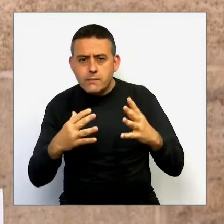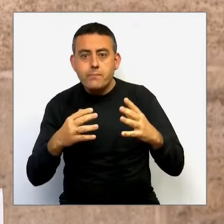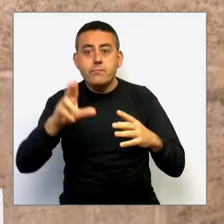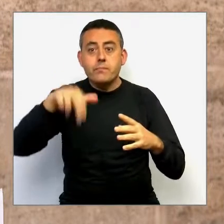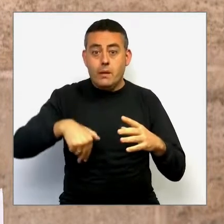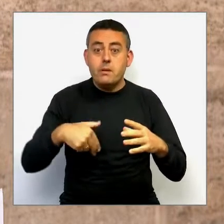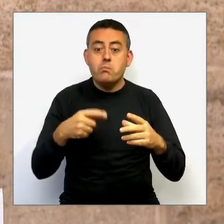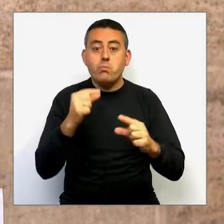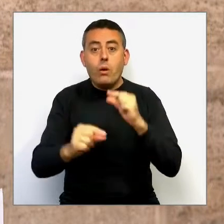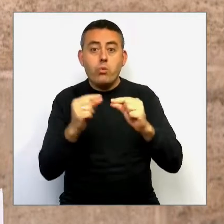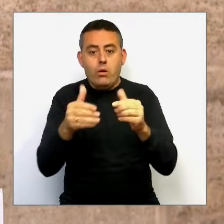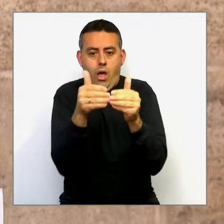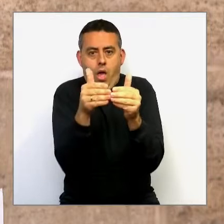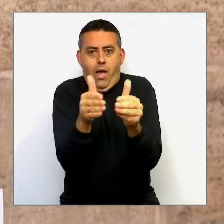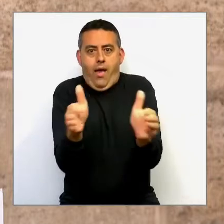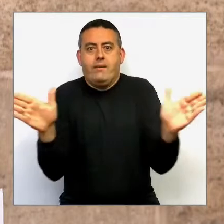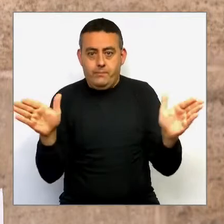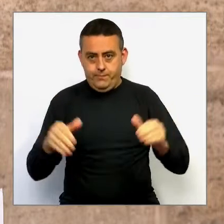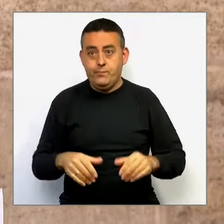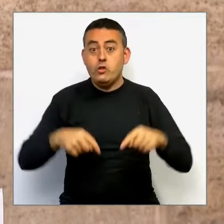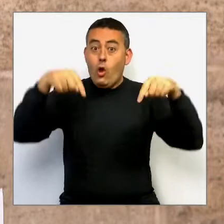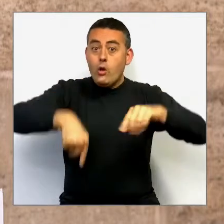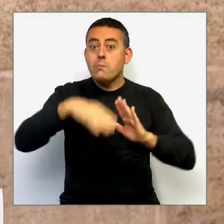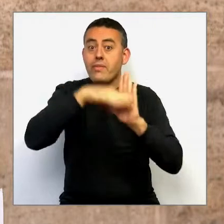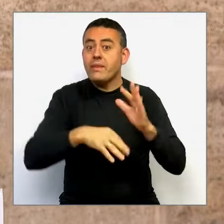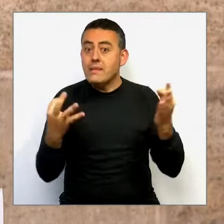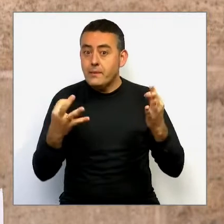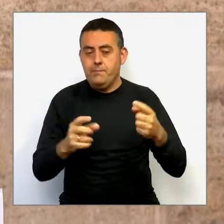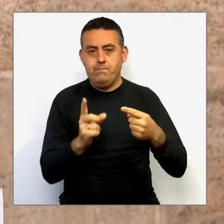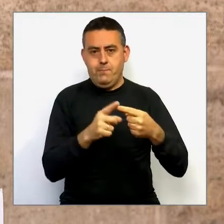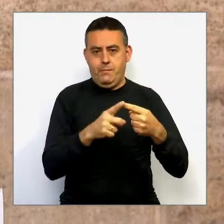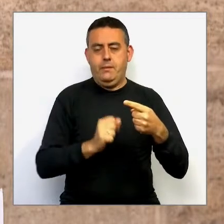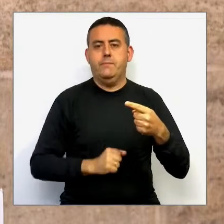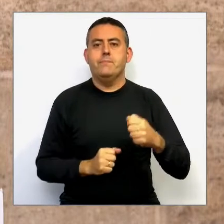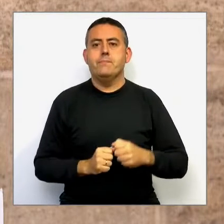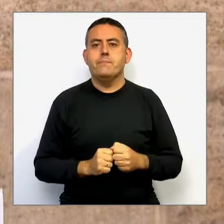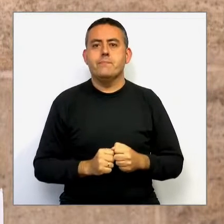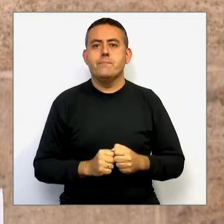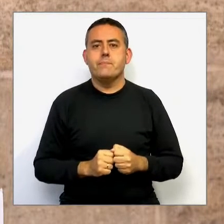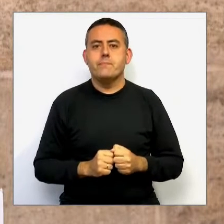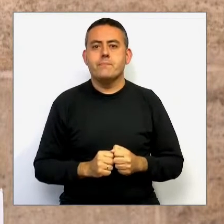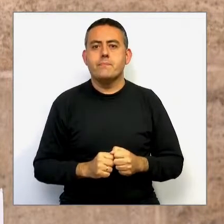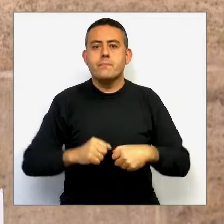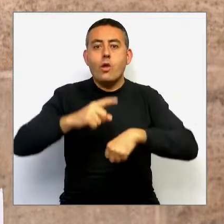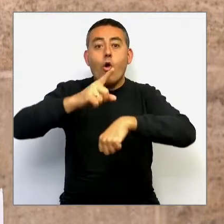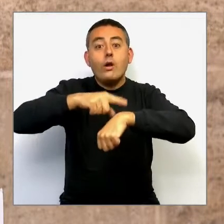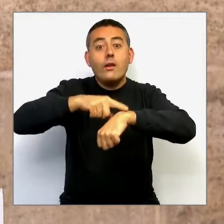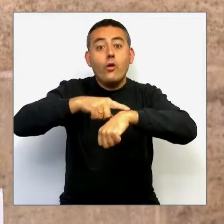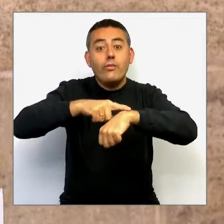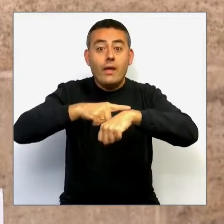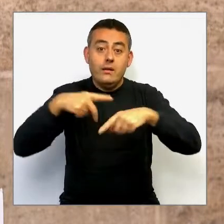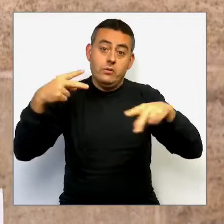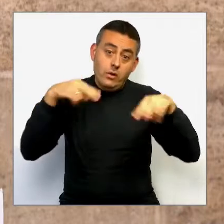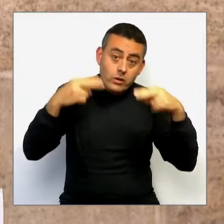les principals modificacions acordades avui són les següents. Primera, s'amplia l'horari de l'hostaleria